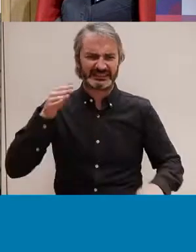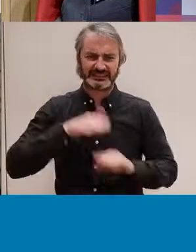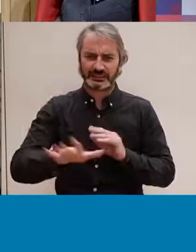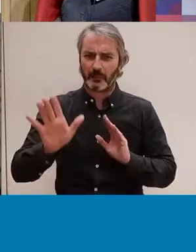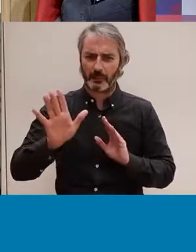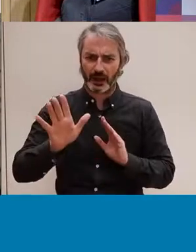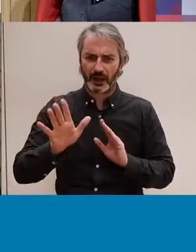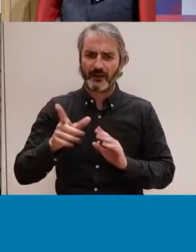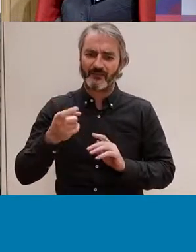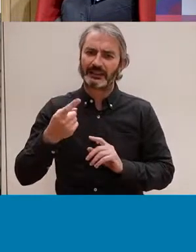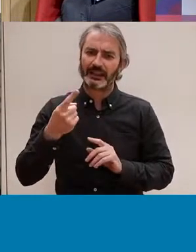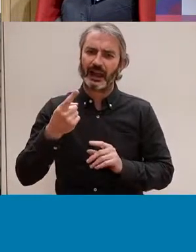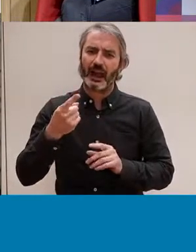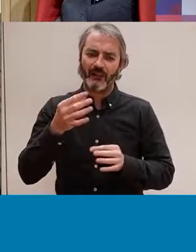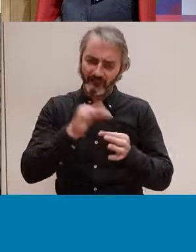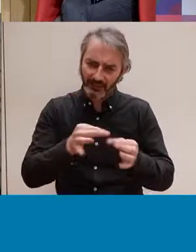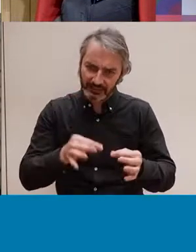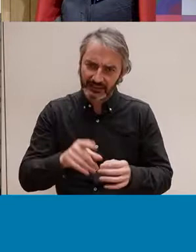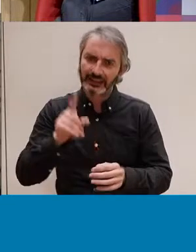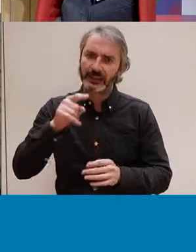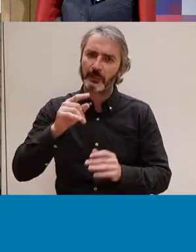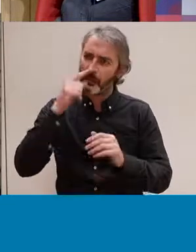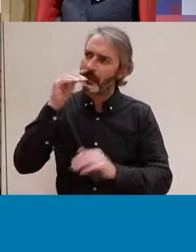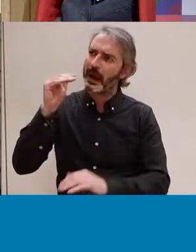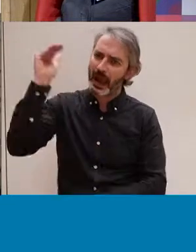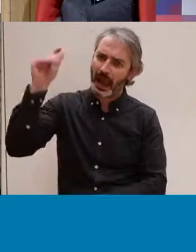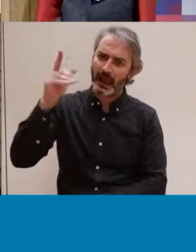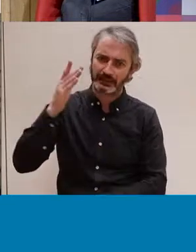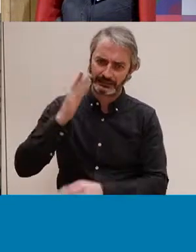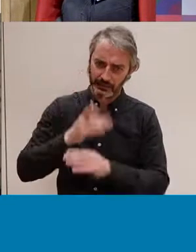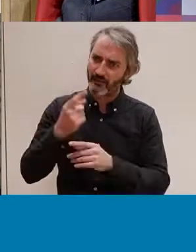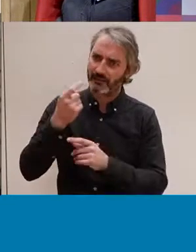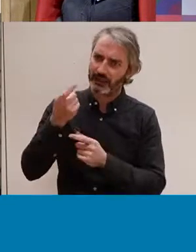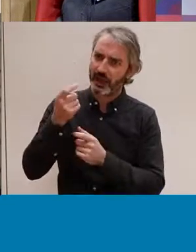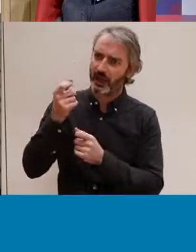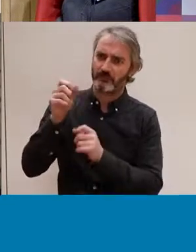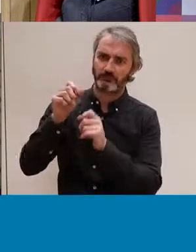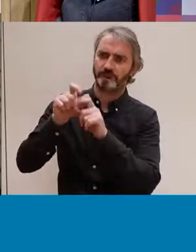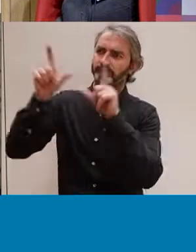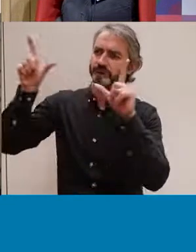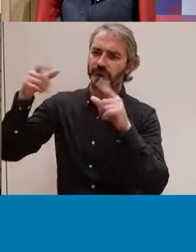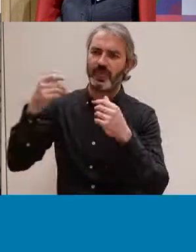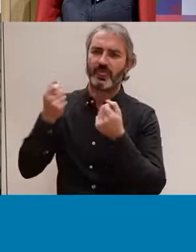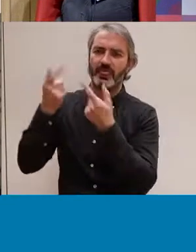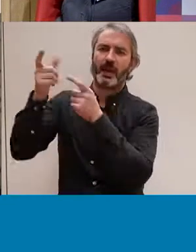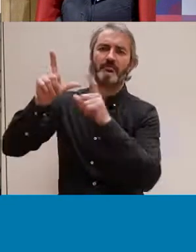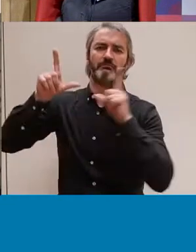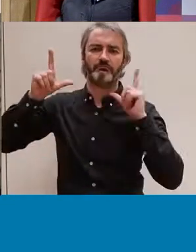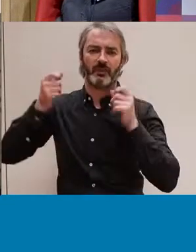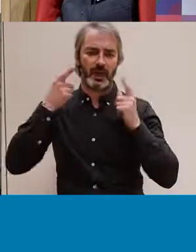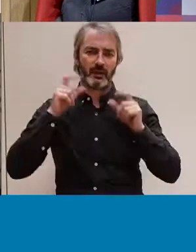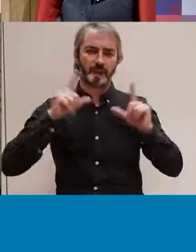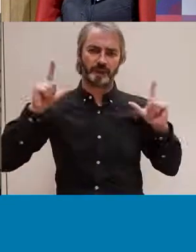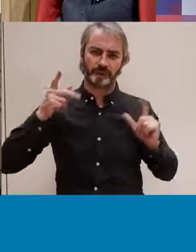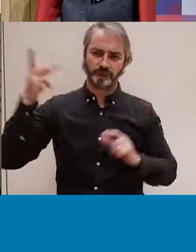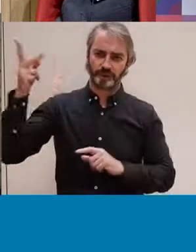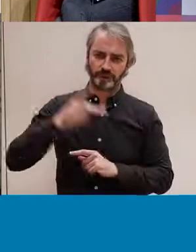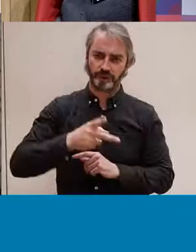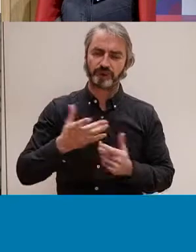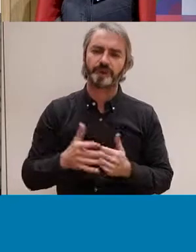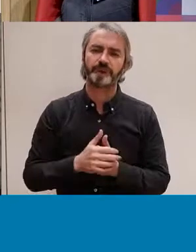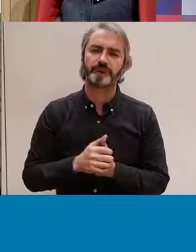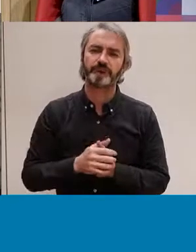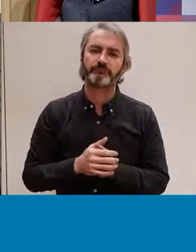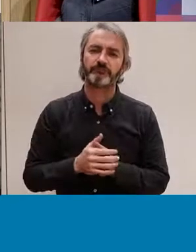la sexualitat tant de les criatures com de la gent gran. I és una sexualitat que tot i que sigui sempre evoluciona, i va canviant en